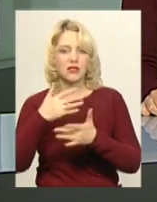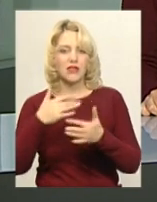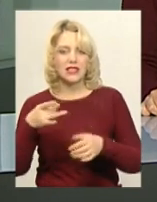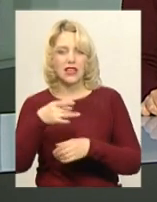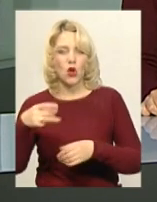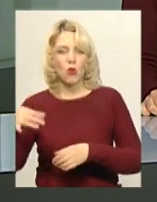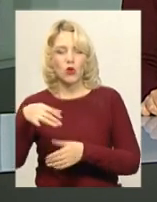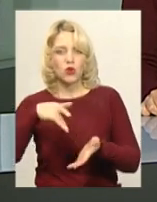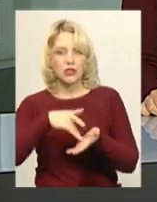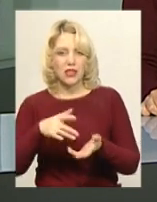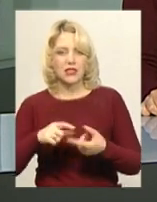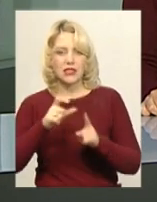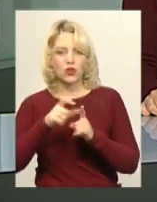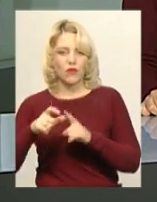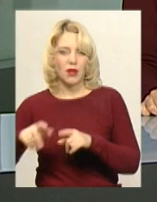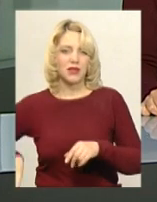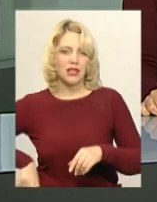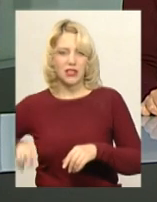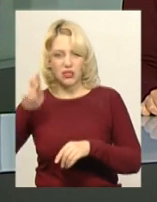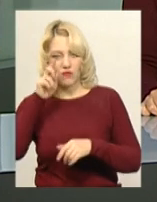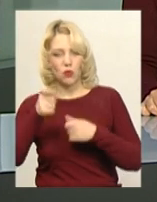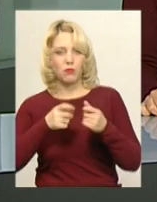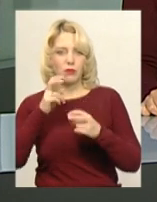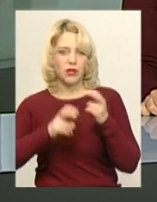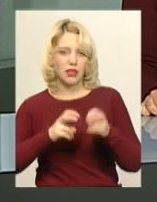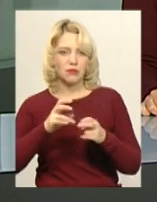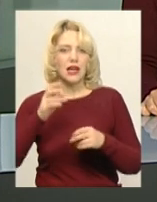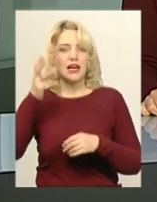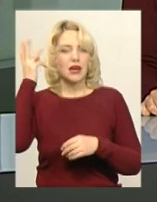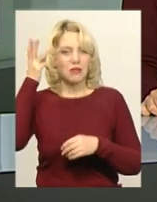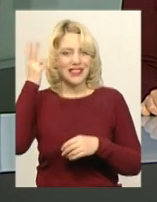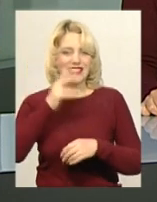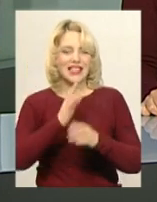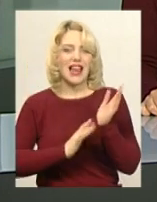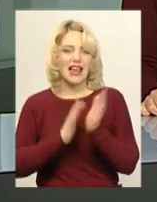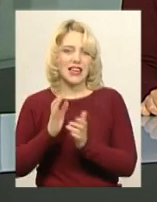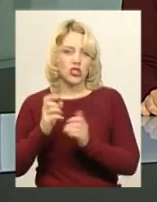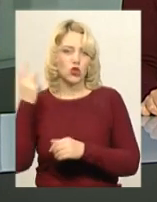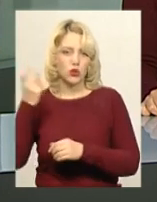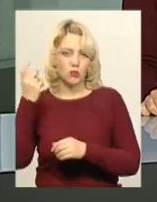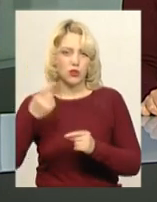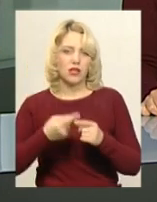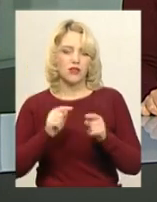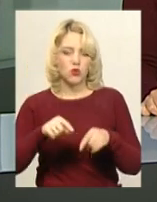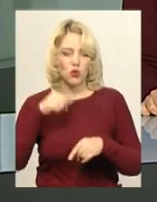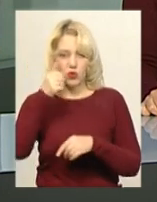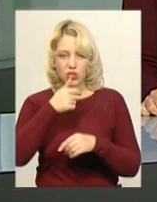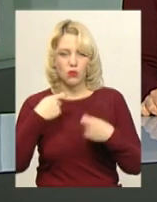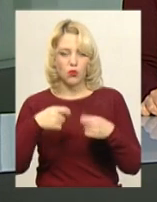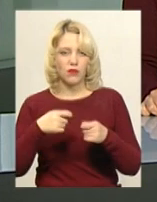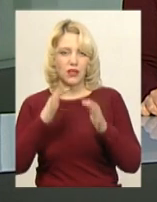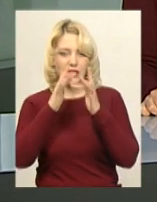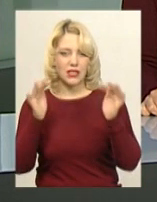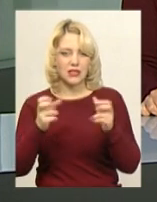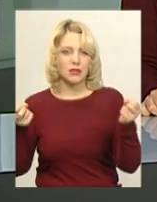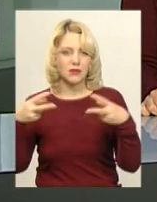центру. За словами директора державного підприємства «Хмельницьке лісомисливське господарство» Ігоря Бурковського, цьогоріч ялинки продаватимуть зі